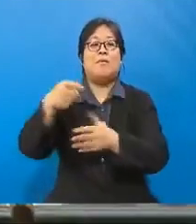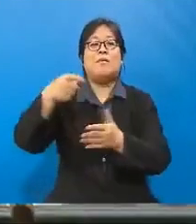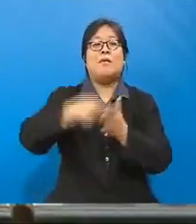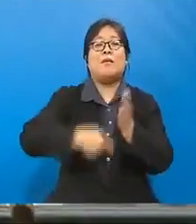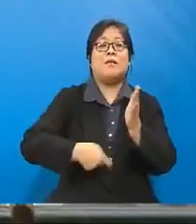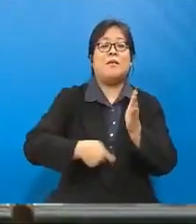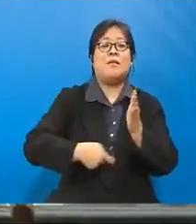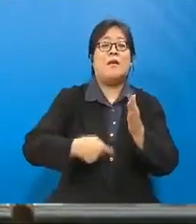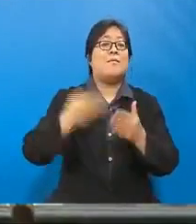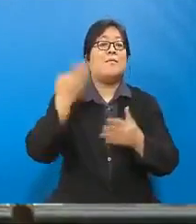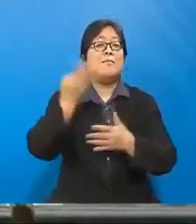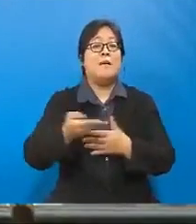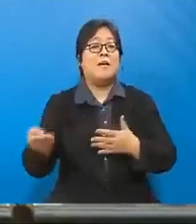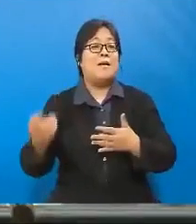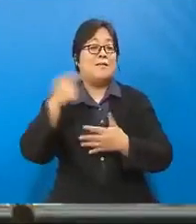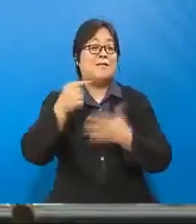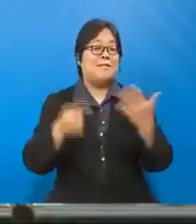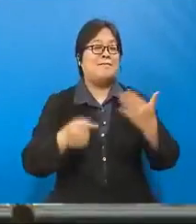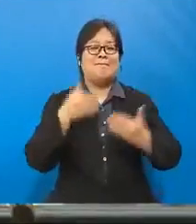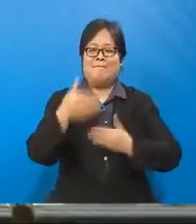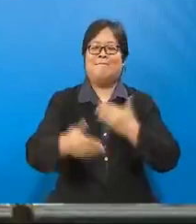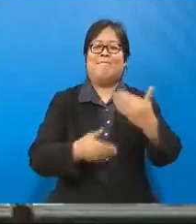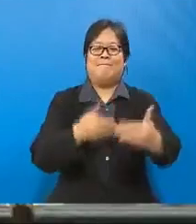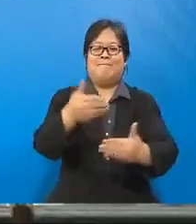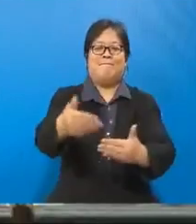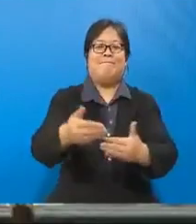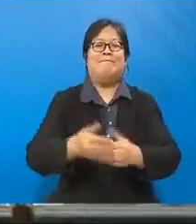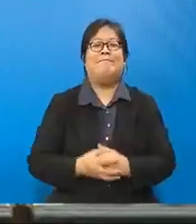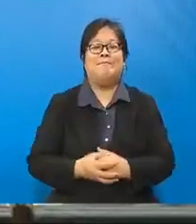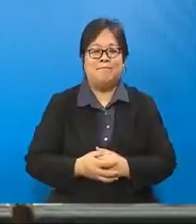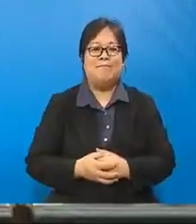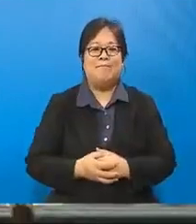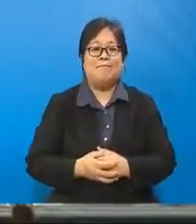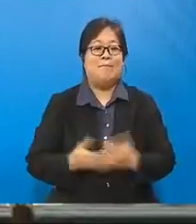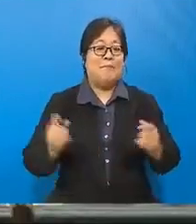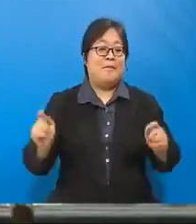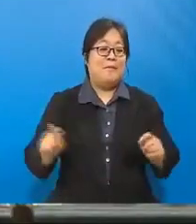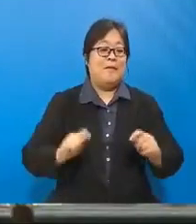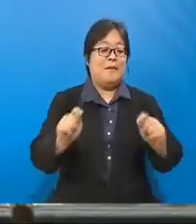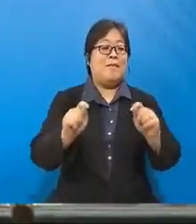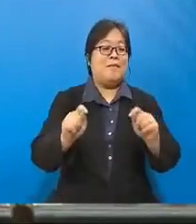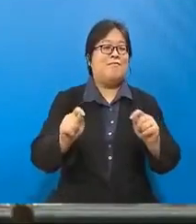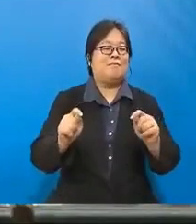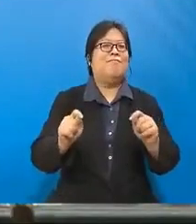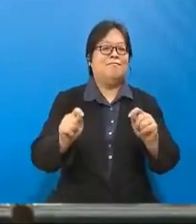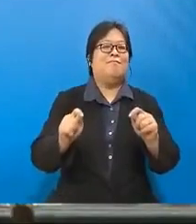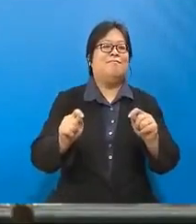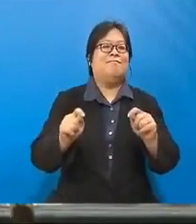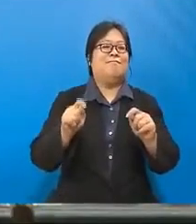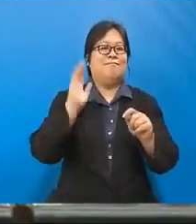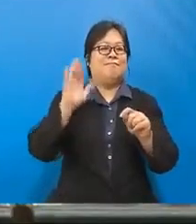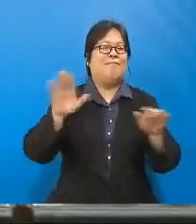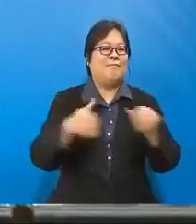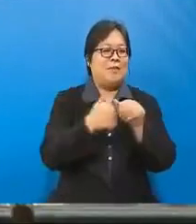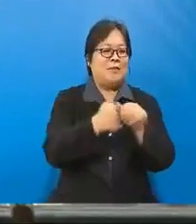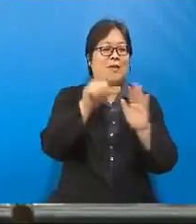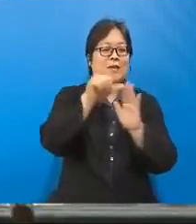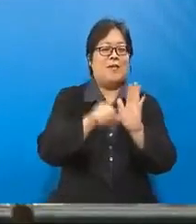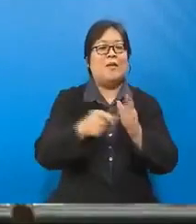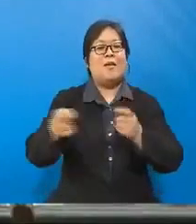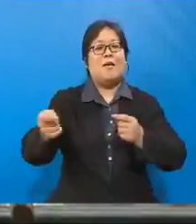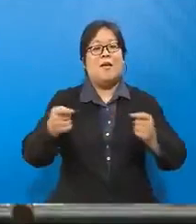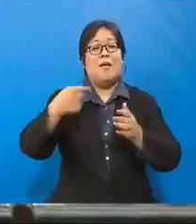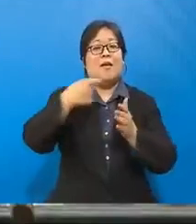bagi produk-produk ini dari semasa ke semasa. Dan tindakan boleh diambil di bawah Akta Kawalan